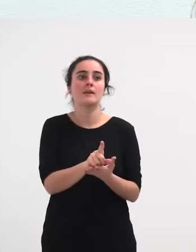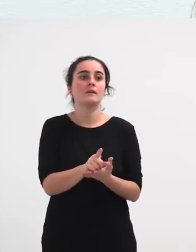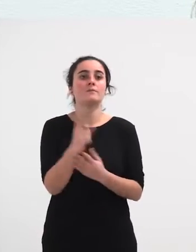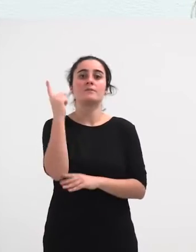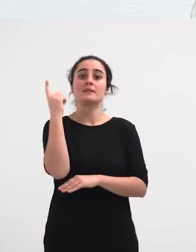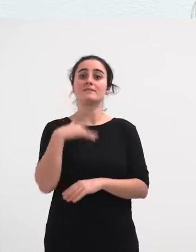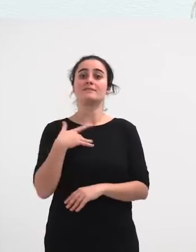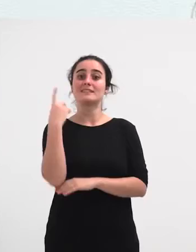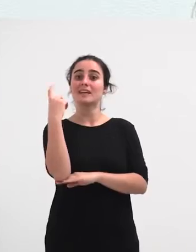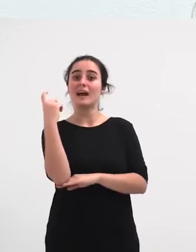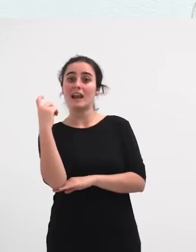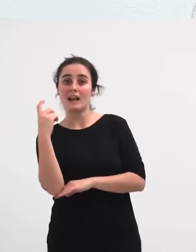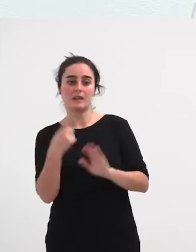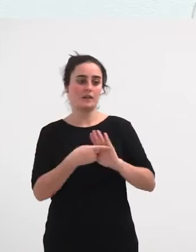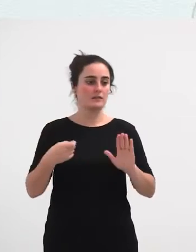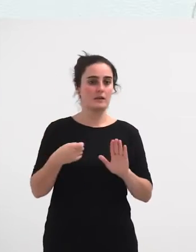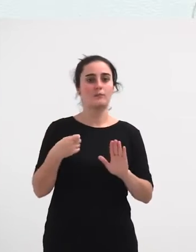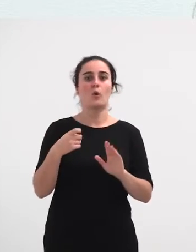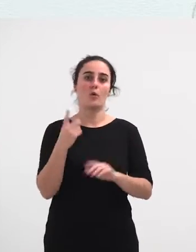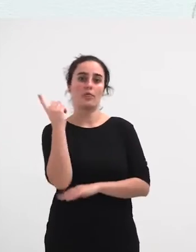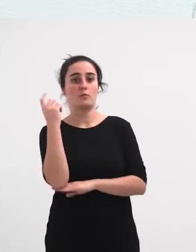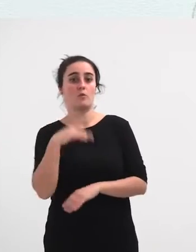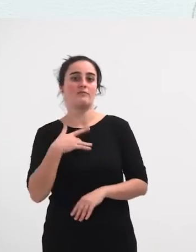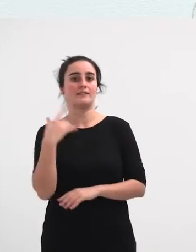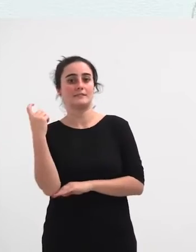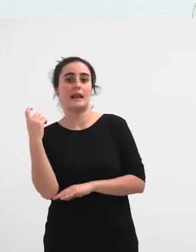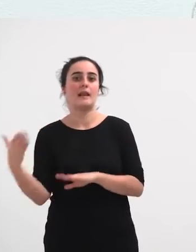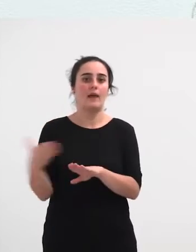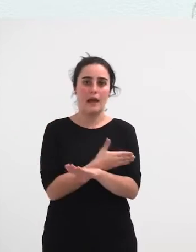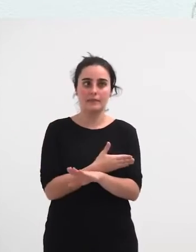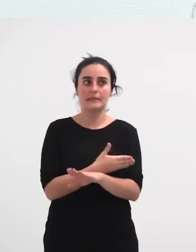alarde egunetan izan ezik, eta inguruko egunetan izan ezik, naiko